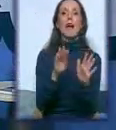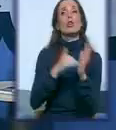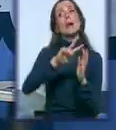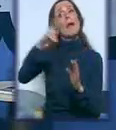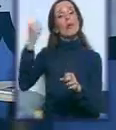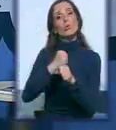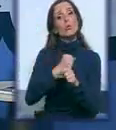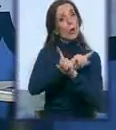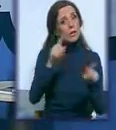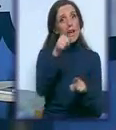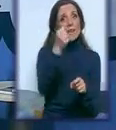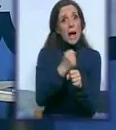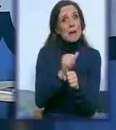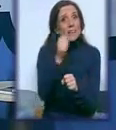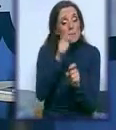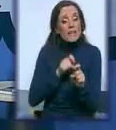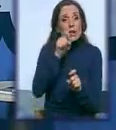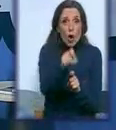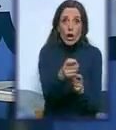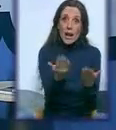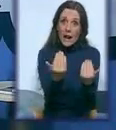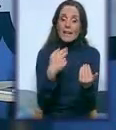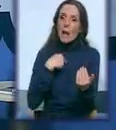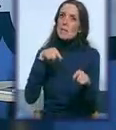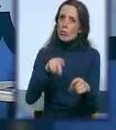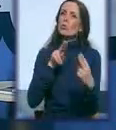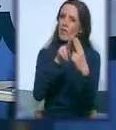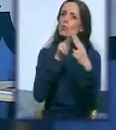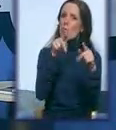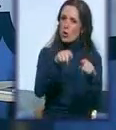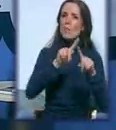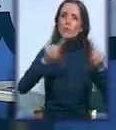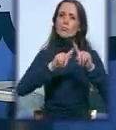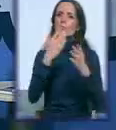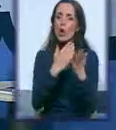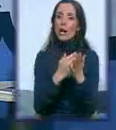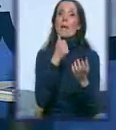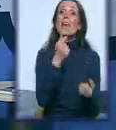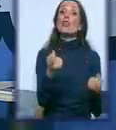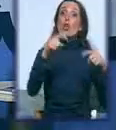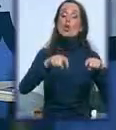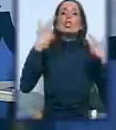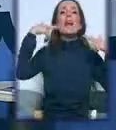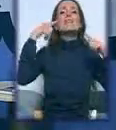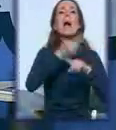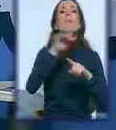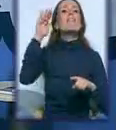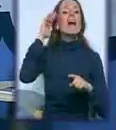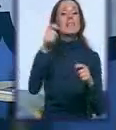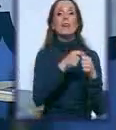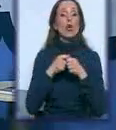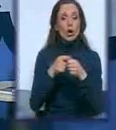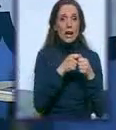Napravite prvi korak. Krenite. Mi smo ovdje da vas upoznamo sa programima. I dođite upravo na sajem nevladenih organizacija.